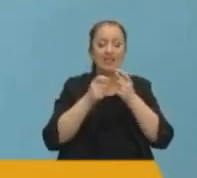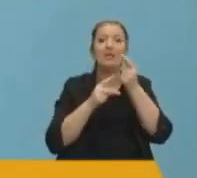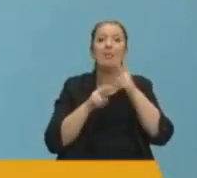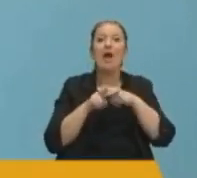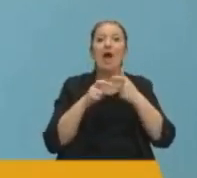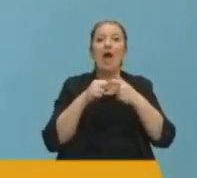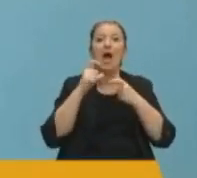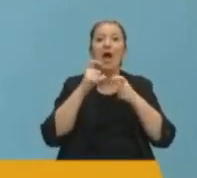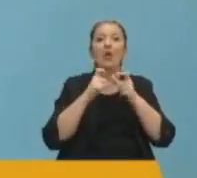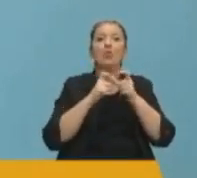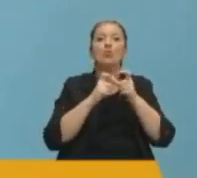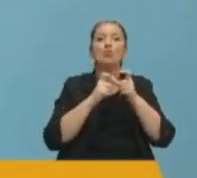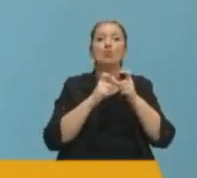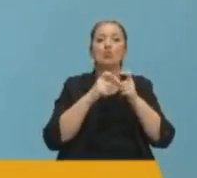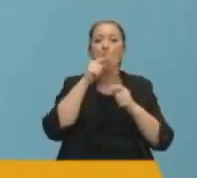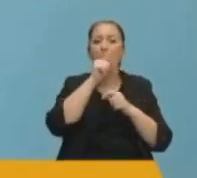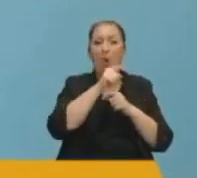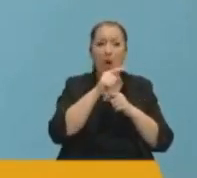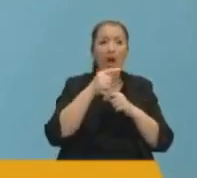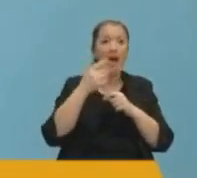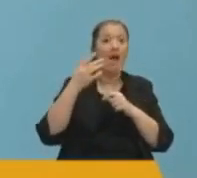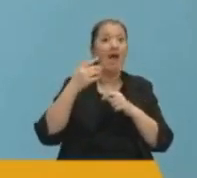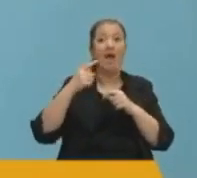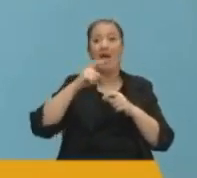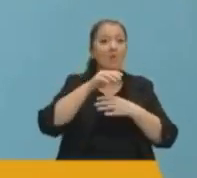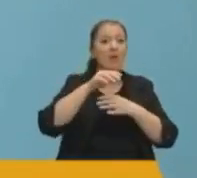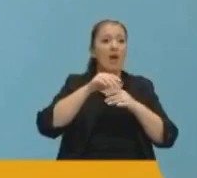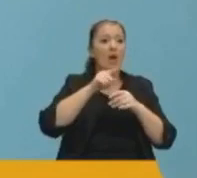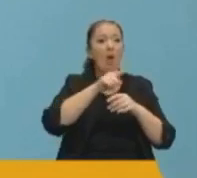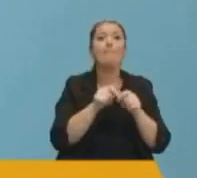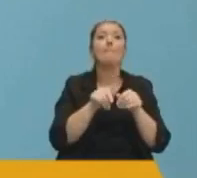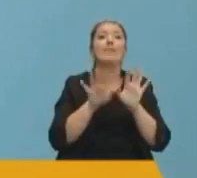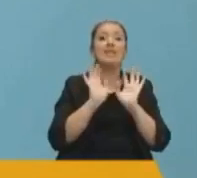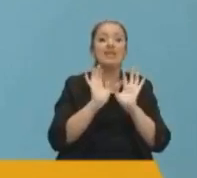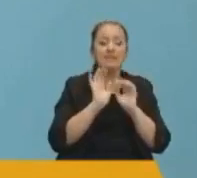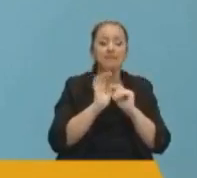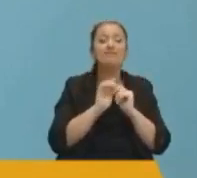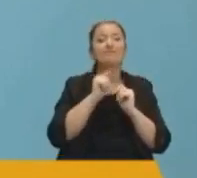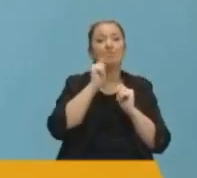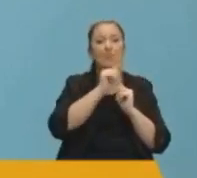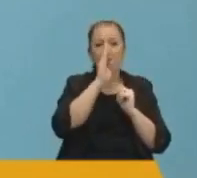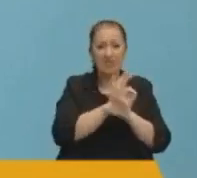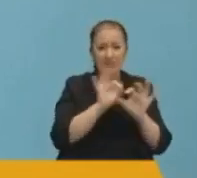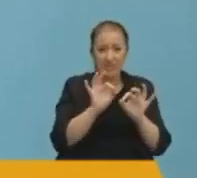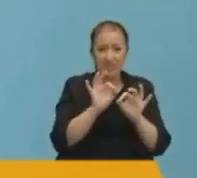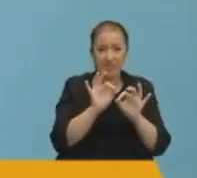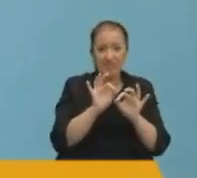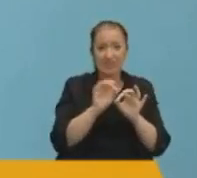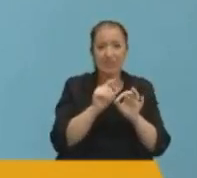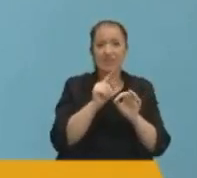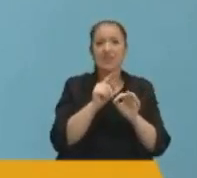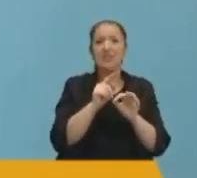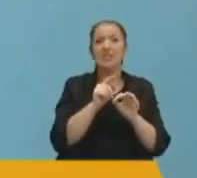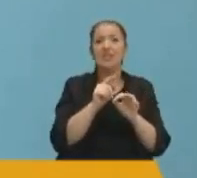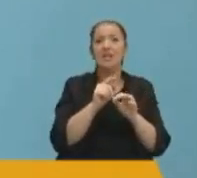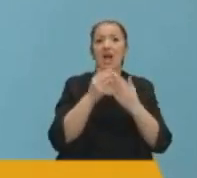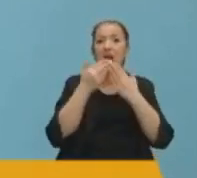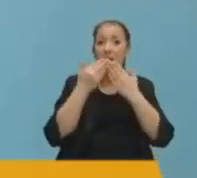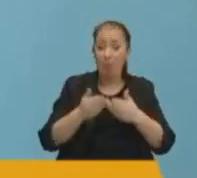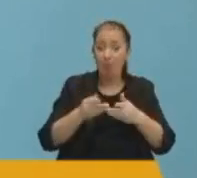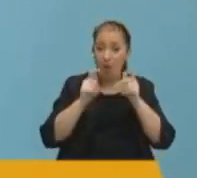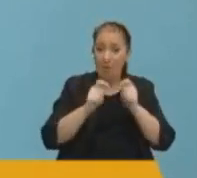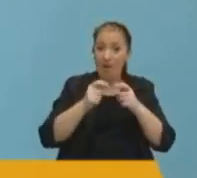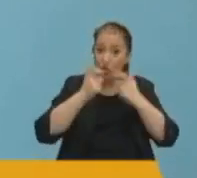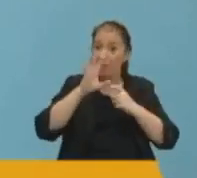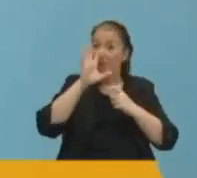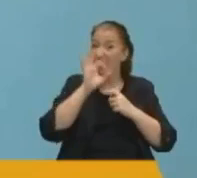maalesef, aynı hassasiyeti ve aynı titizliği göstermediniz. Üstelik bu ciddiyetsizliği itiraf etmek ve sorumluları hakkında derhal gereğini